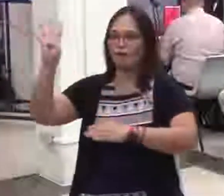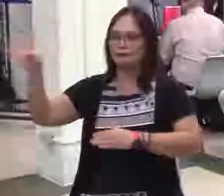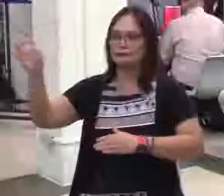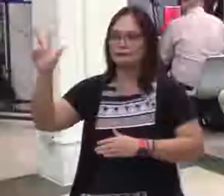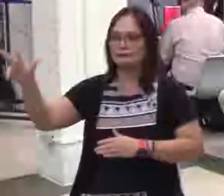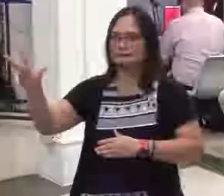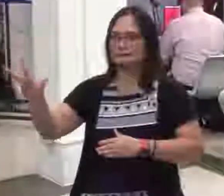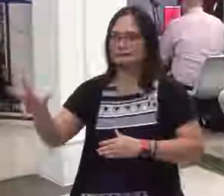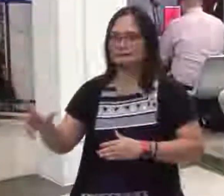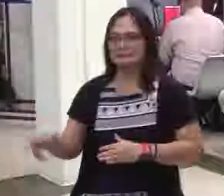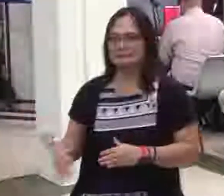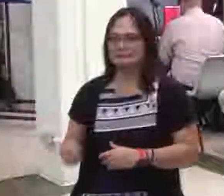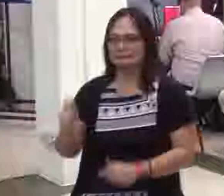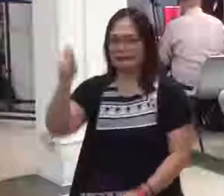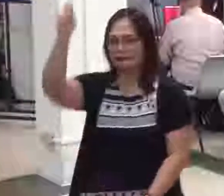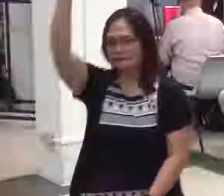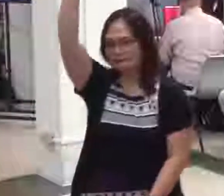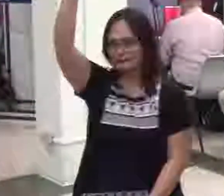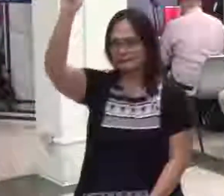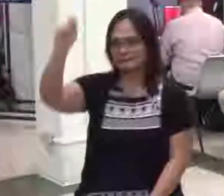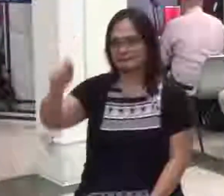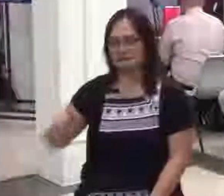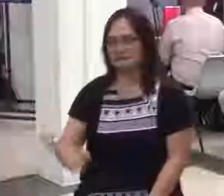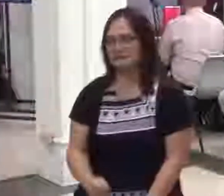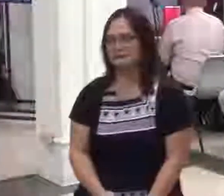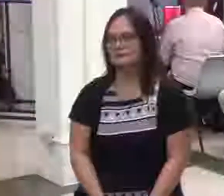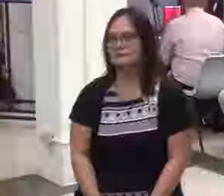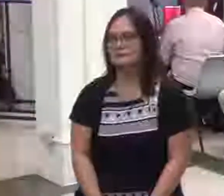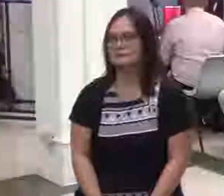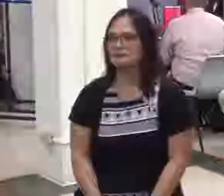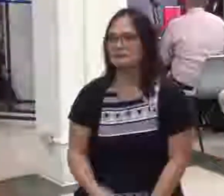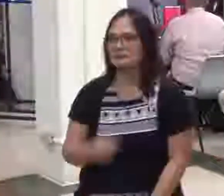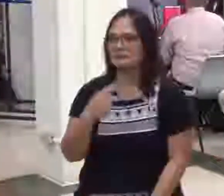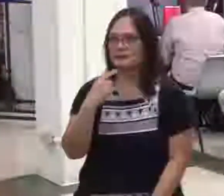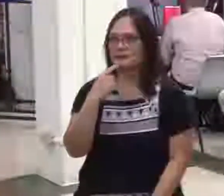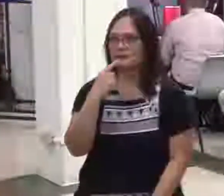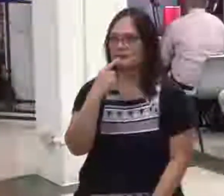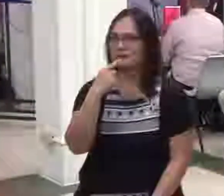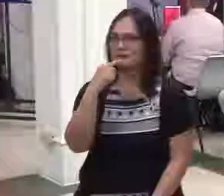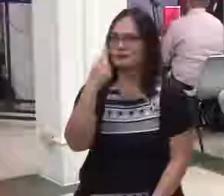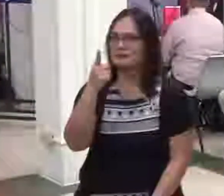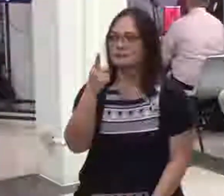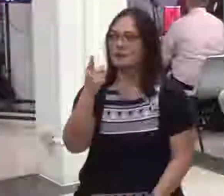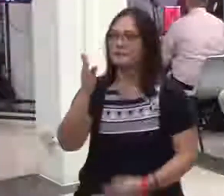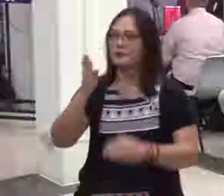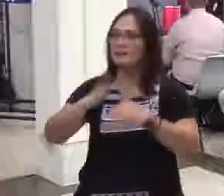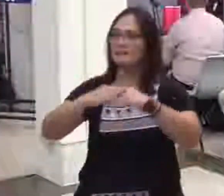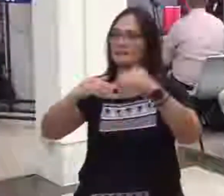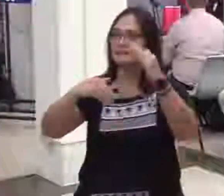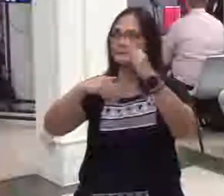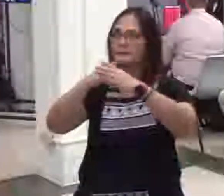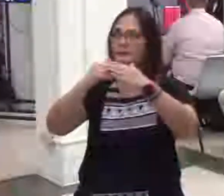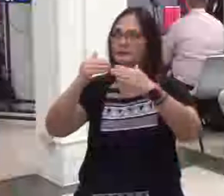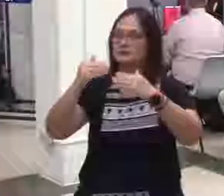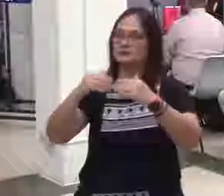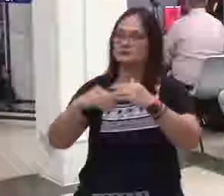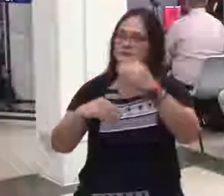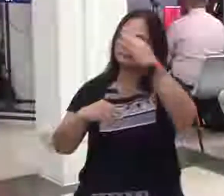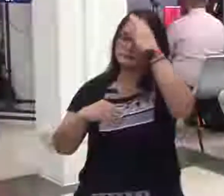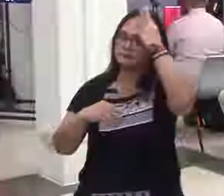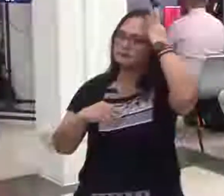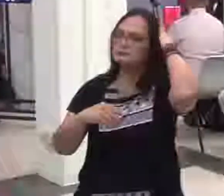pambihiran, napakabilis. Ang sabi sa akin, ito building na yan, eh ang una ikang building ng Uni Oil. Anyway,